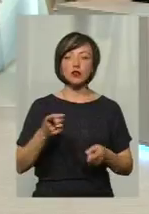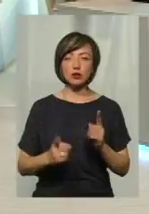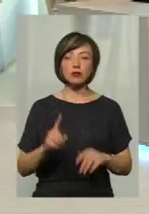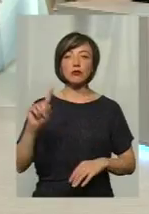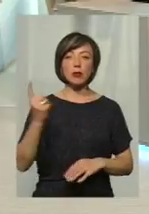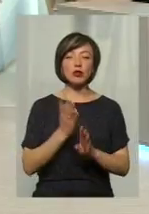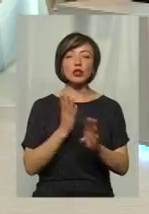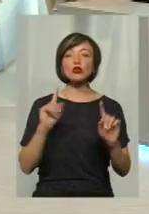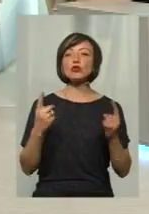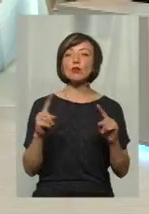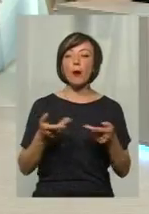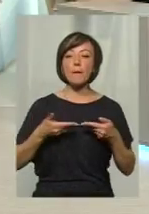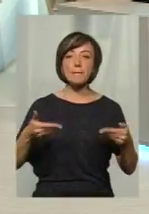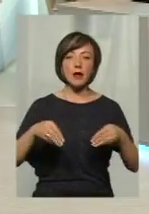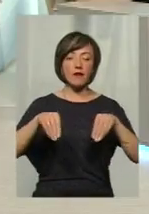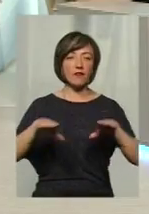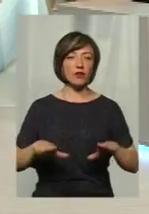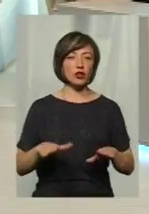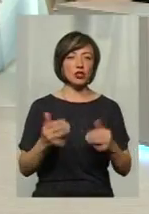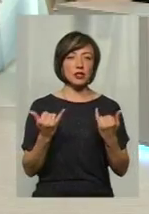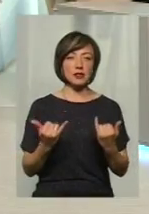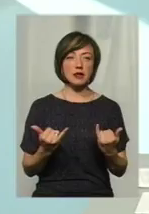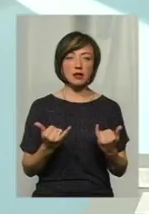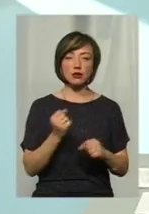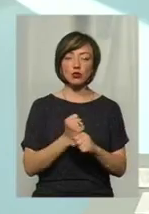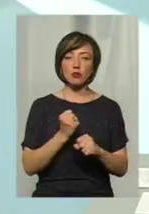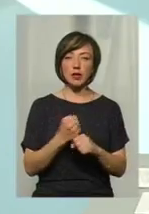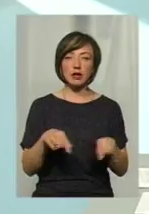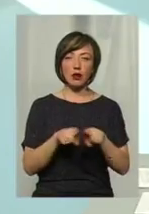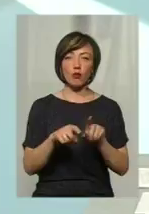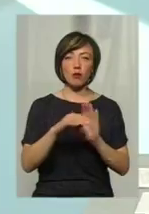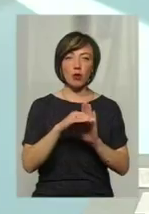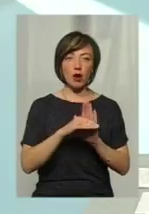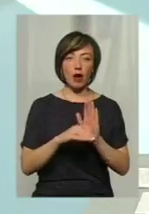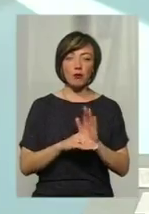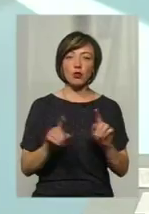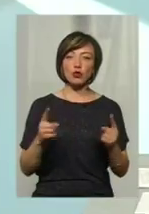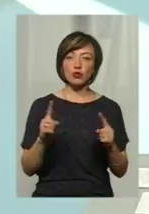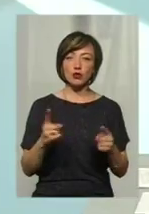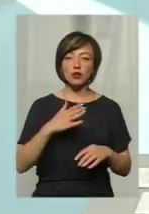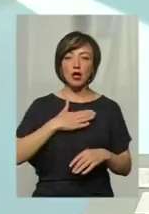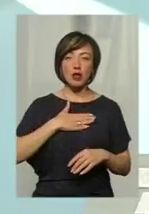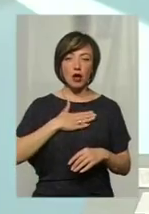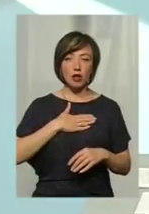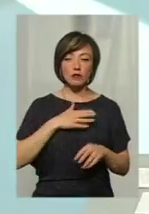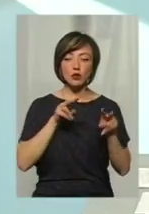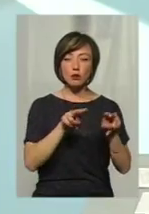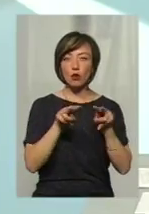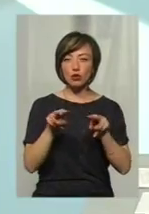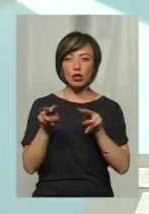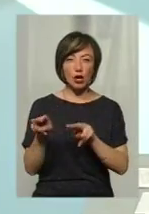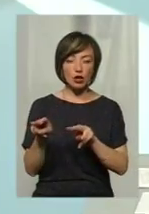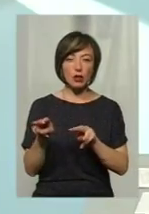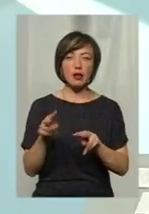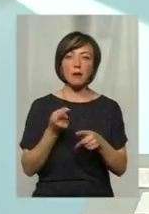чергу, чому ми вирішили в даний час розробити таку програму? Тому що за нашими спостереженнями